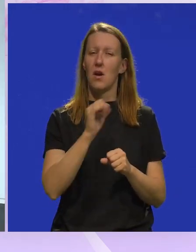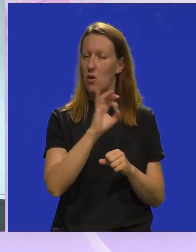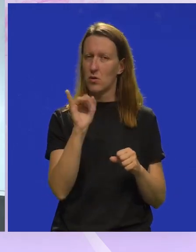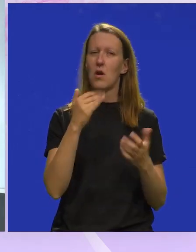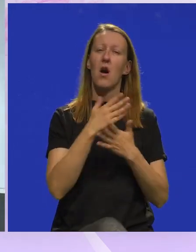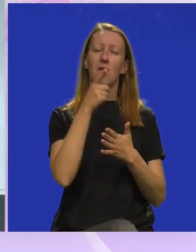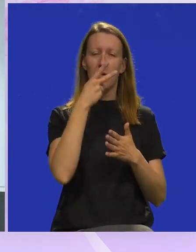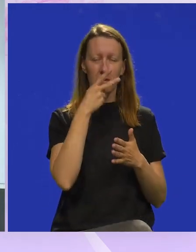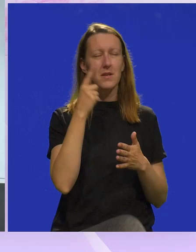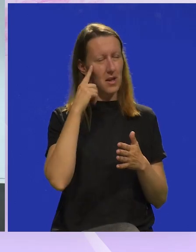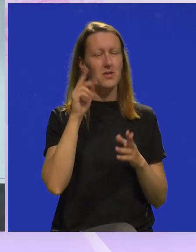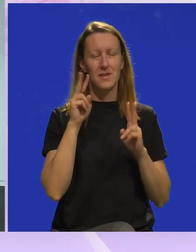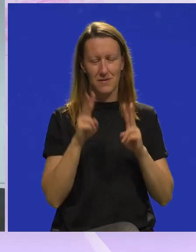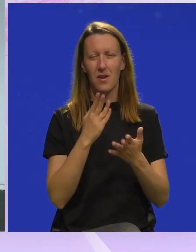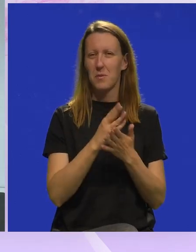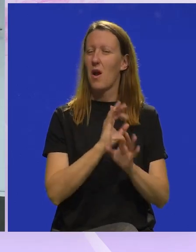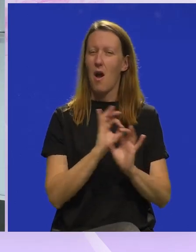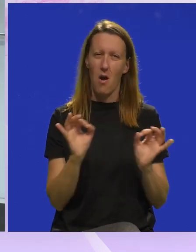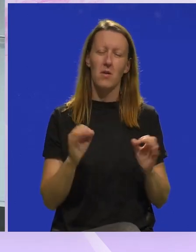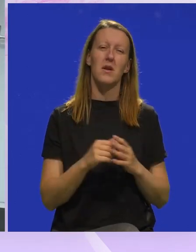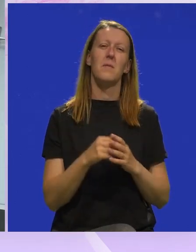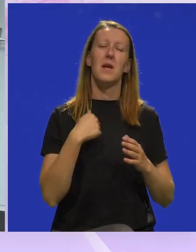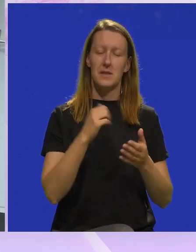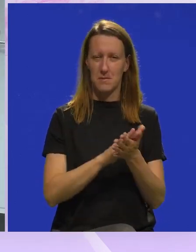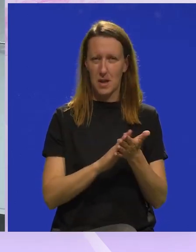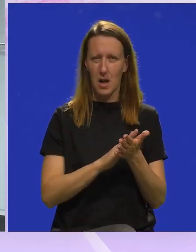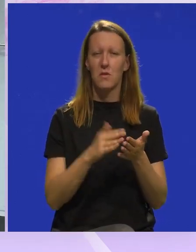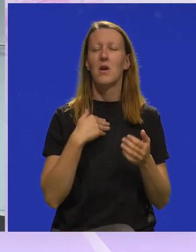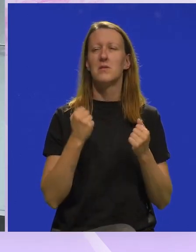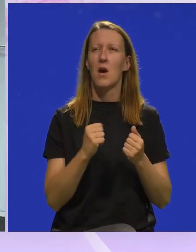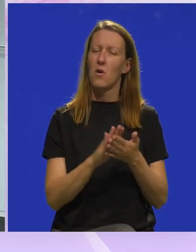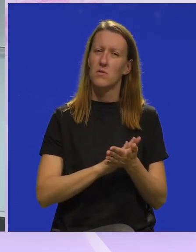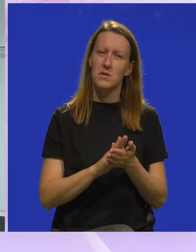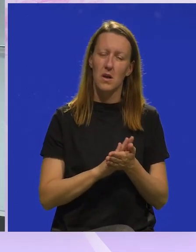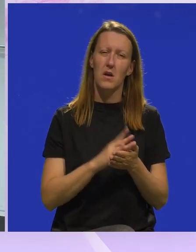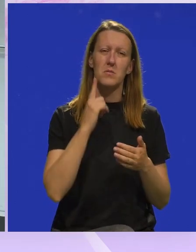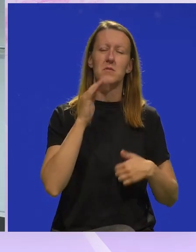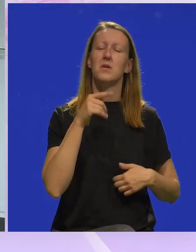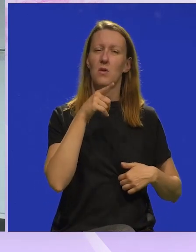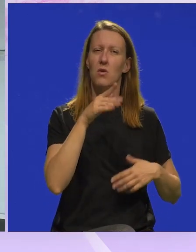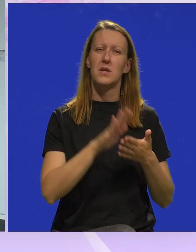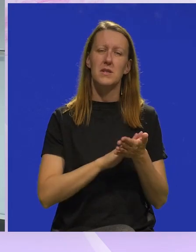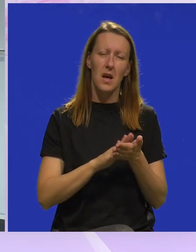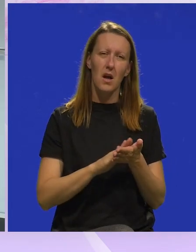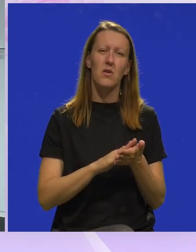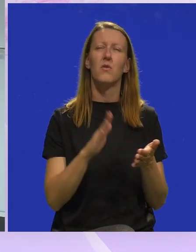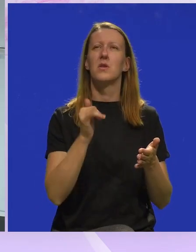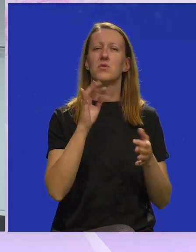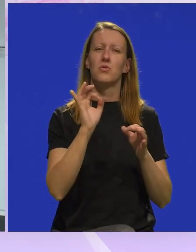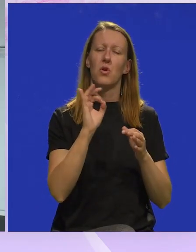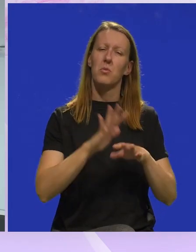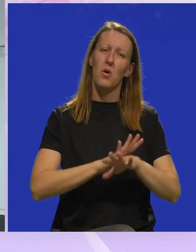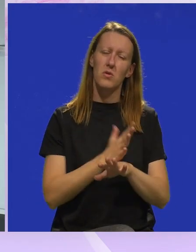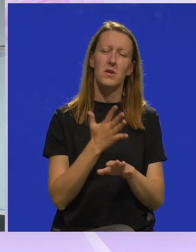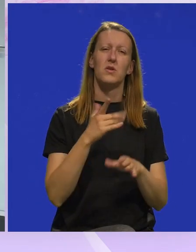Odlično. Ako se vama činilo znači da je stvarno bilo kako treba. Ja sam zadovoljna. Ja sam jako zadovoljna. Mislim da su i oni zadovoljni da su se